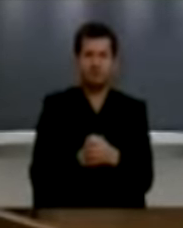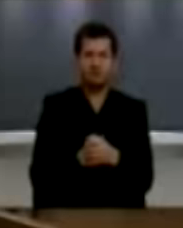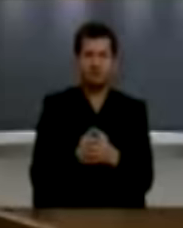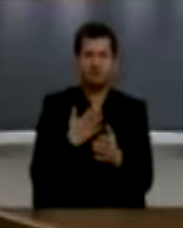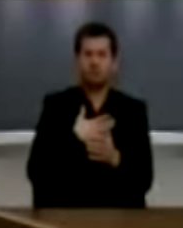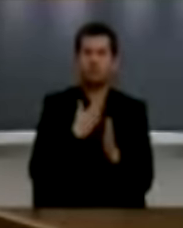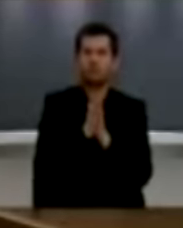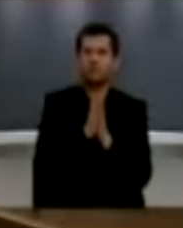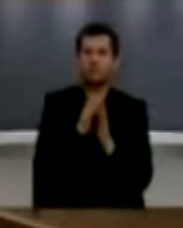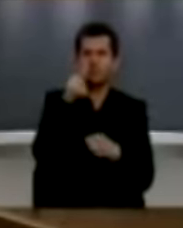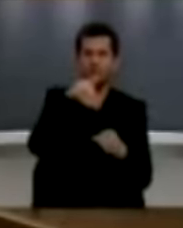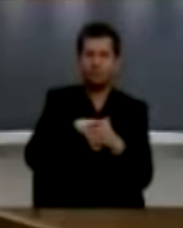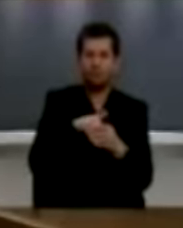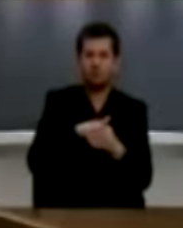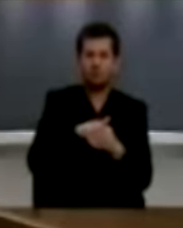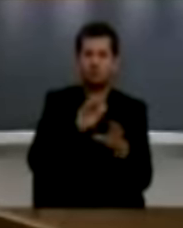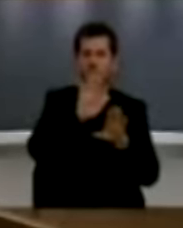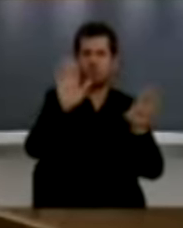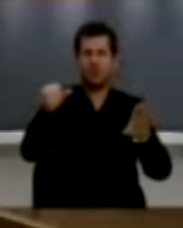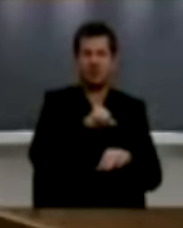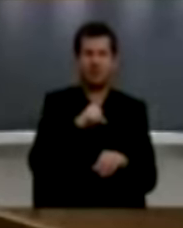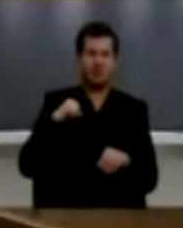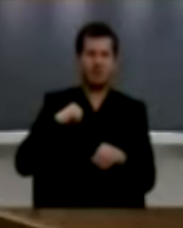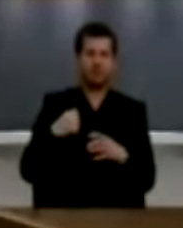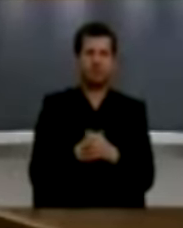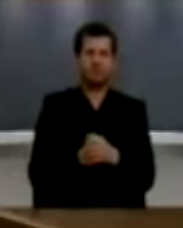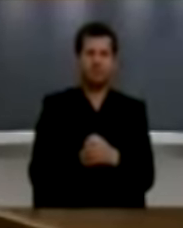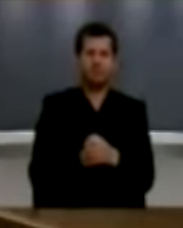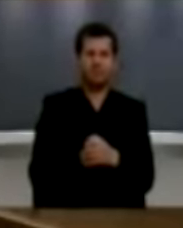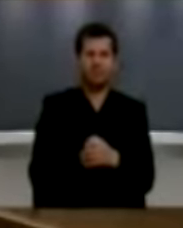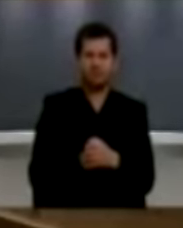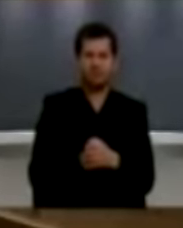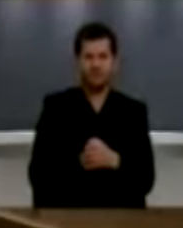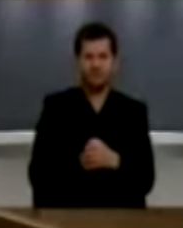gjdo njëri dë votoni si pasbindjeve t'juja. Jo